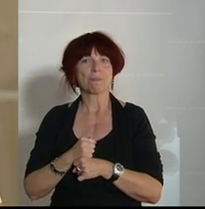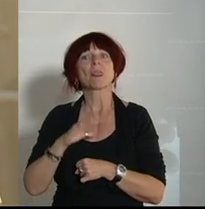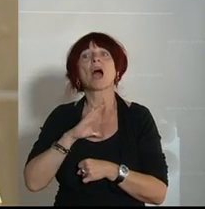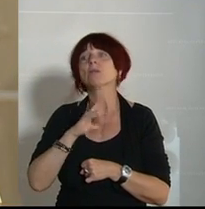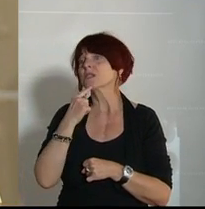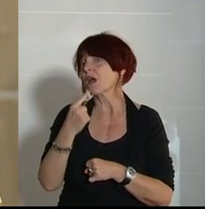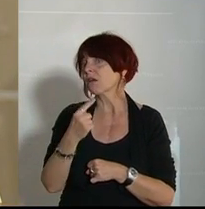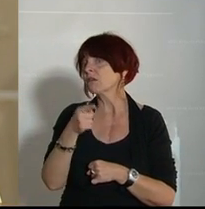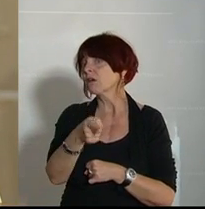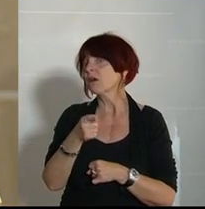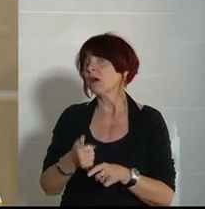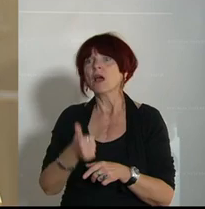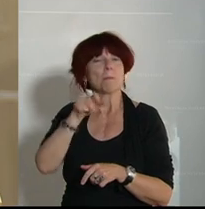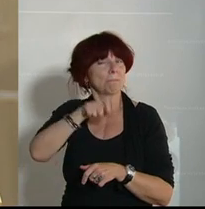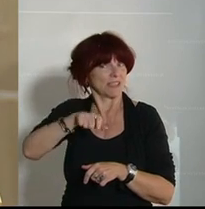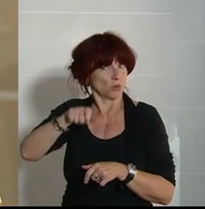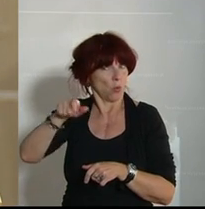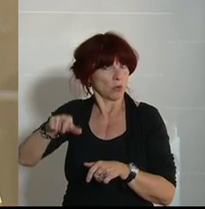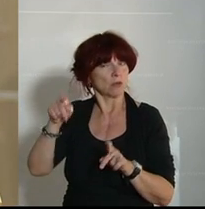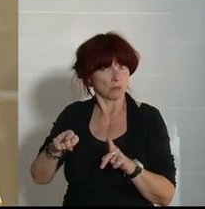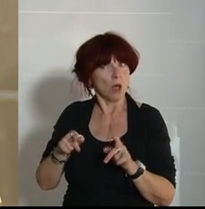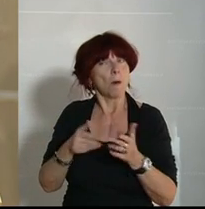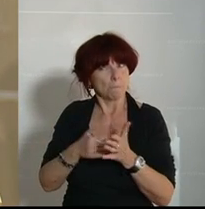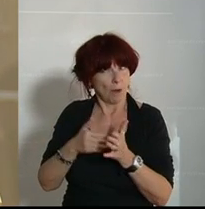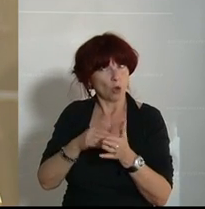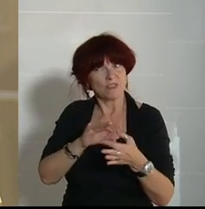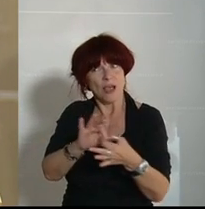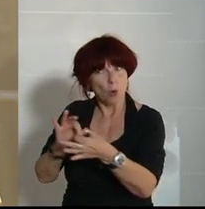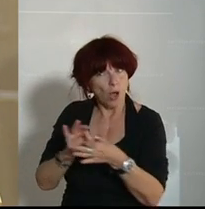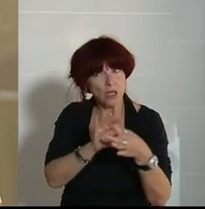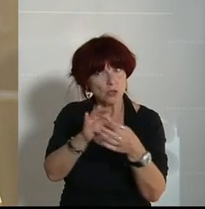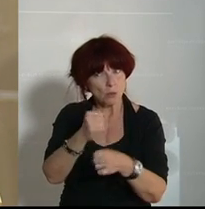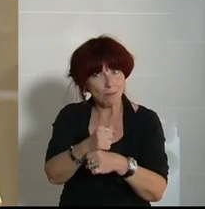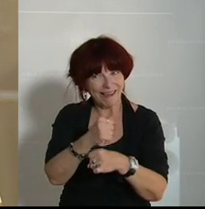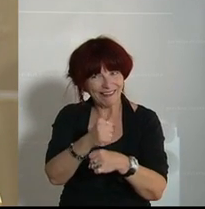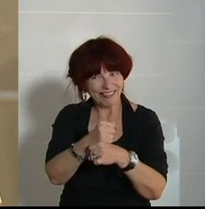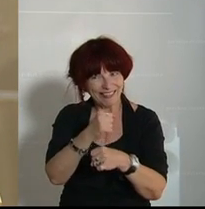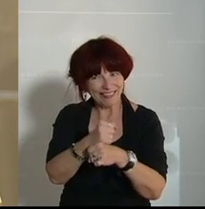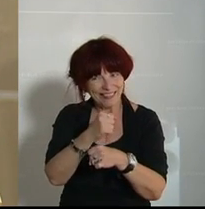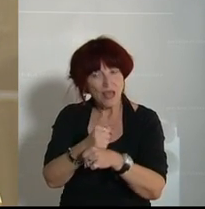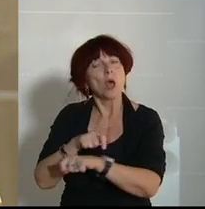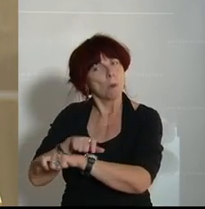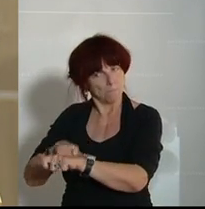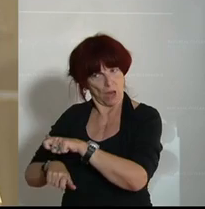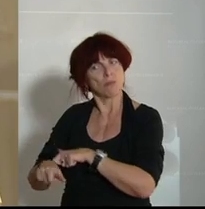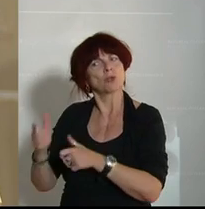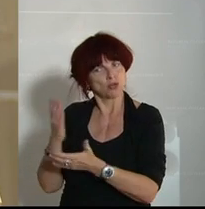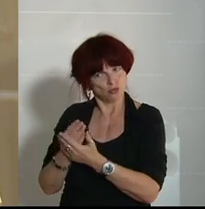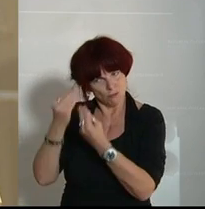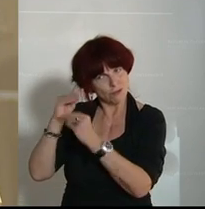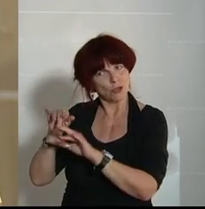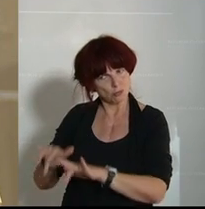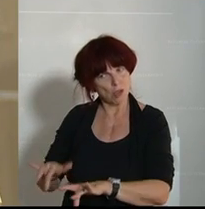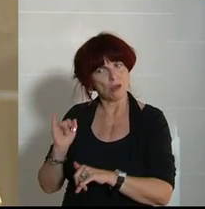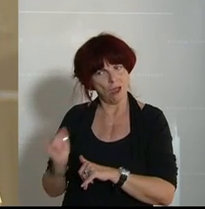auch das Vertrauen nicht in die Beamtinnen und Beamten fehlt, nein, nein, da haben die Menschen viel Vertrauen, wir wissen aber inzwischen, dass die Entscheidungen